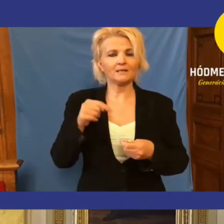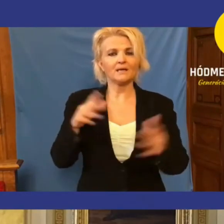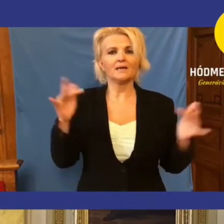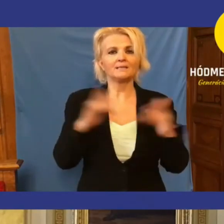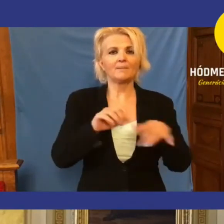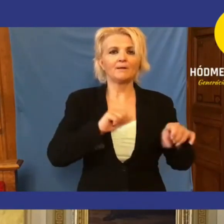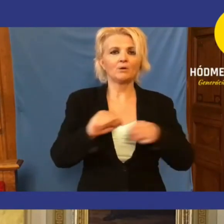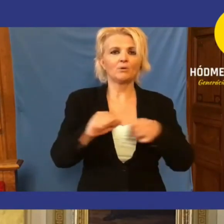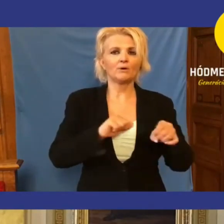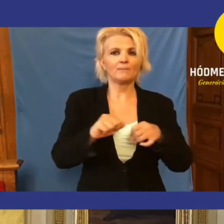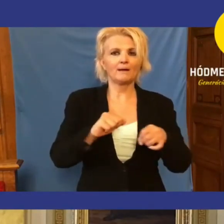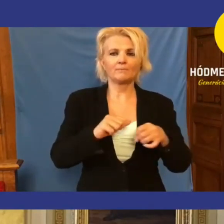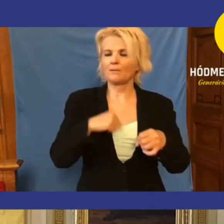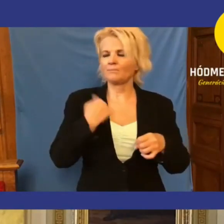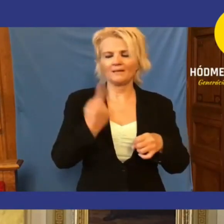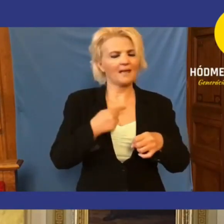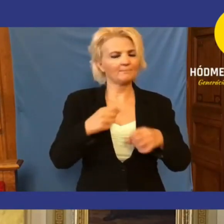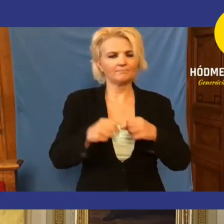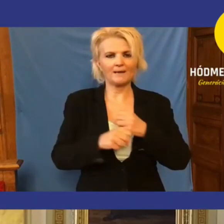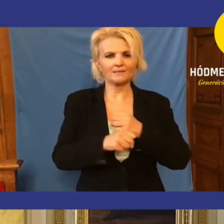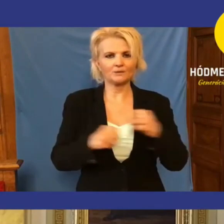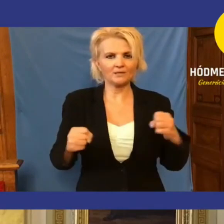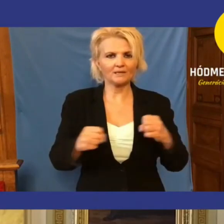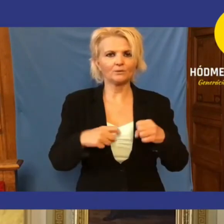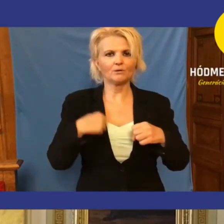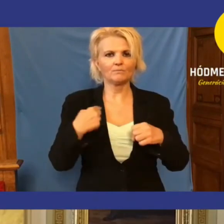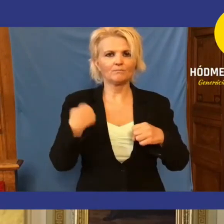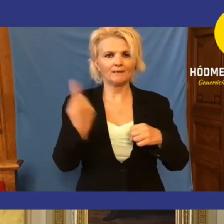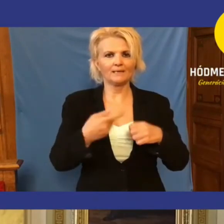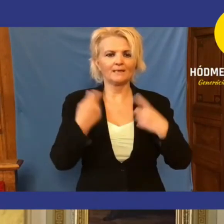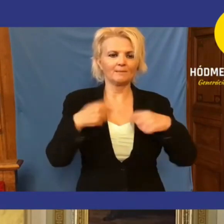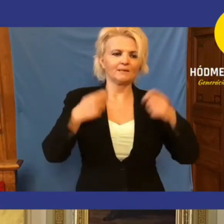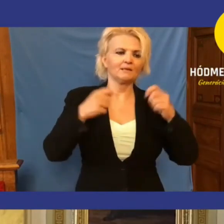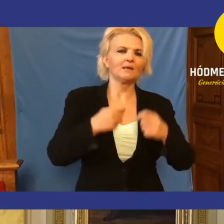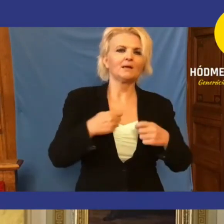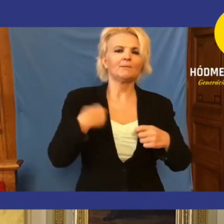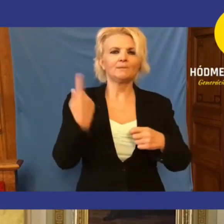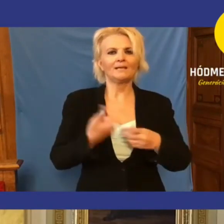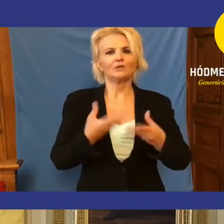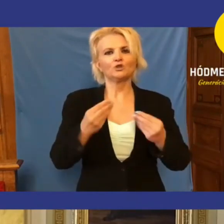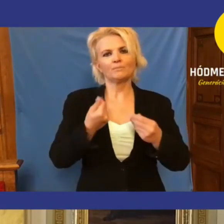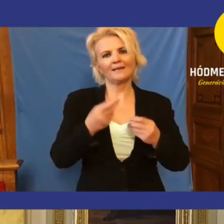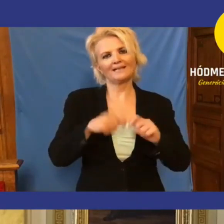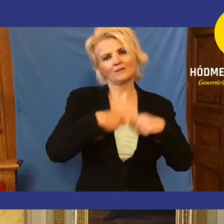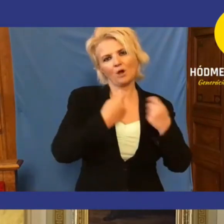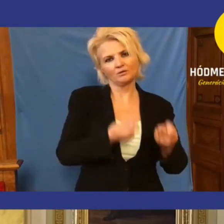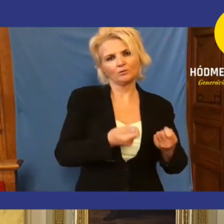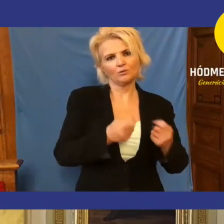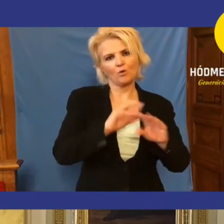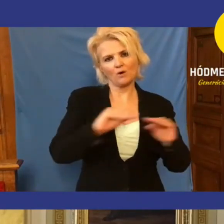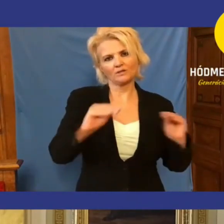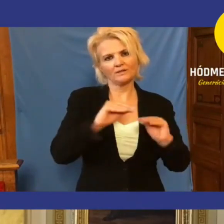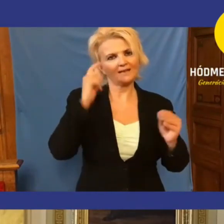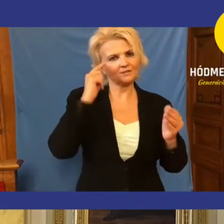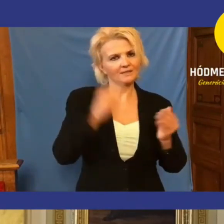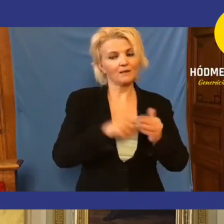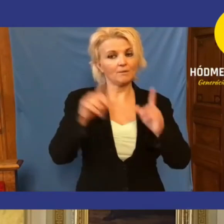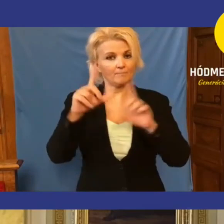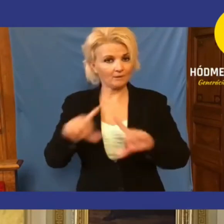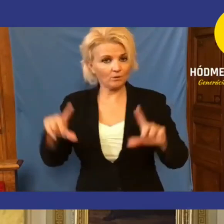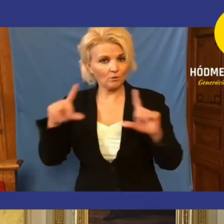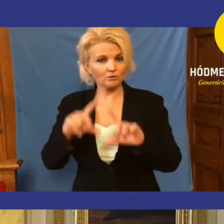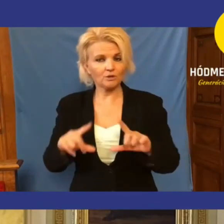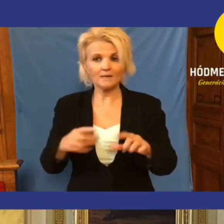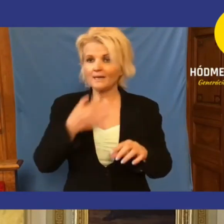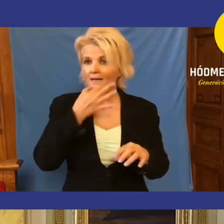kormányra mi nem megszorítunk, mi építkezünk. Mi rengeteg pénzt adtunk egyébként oktatási, nevelési célra. Igen. És a pedagógusok? Hát majd kérdezzem